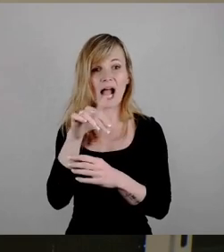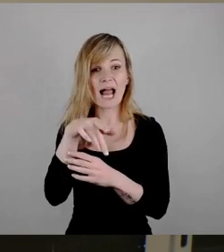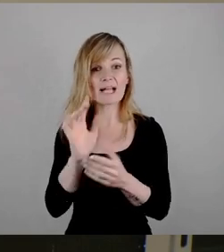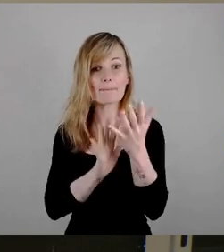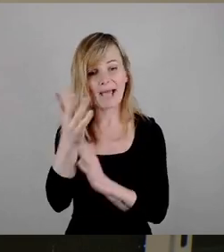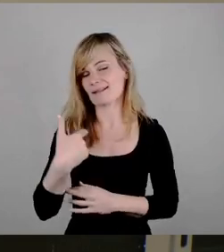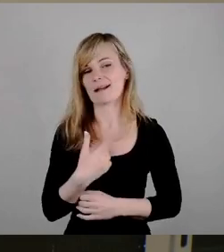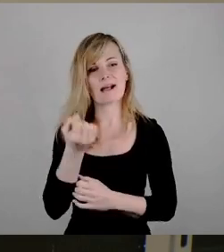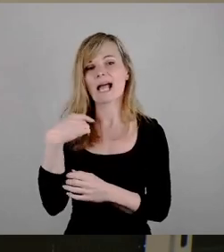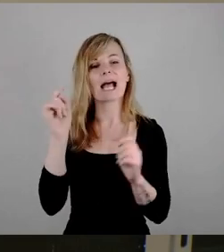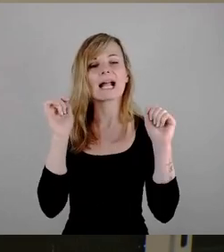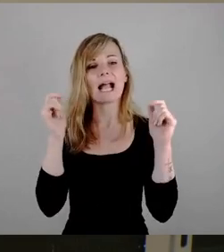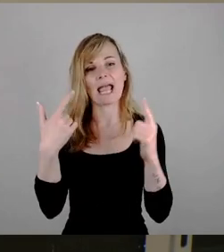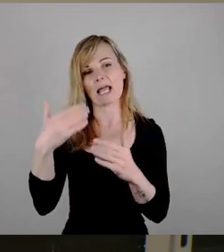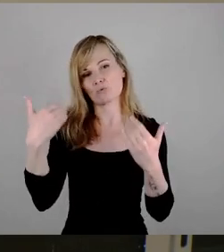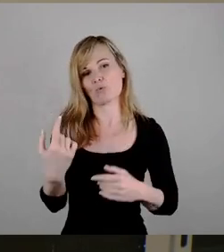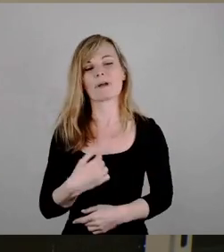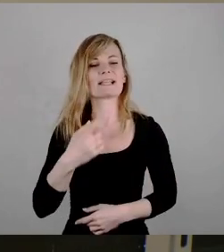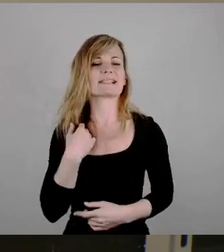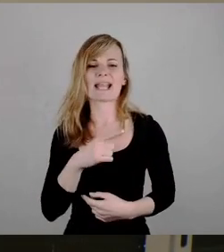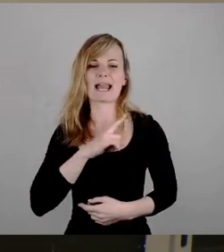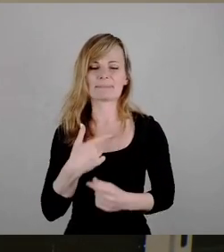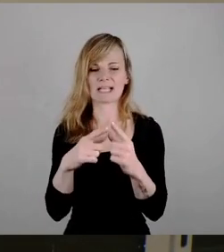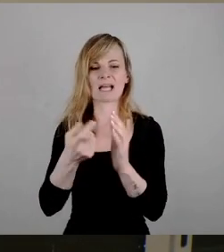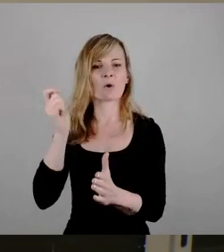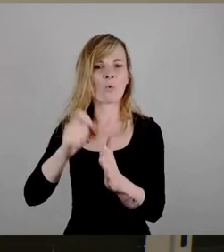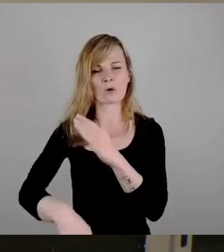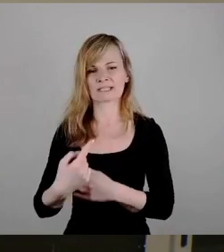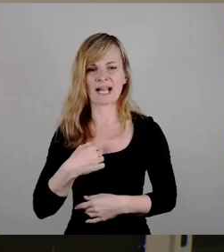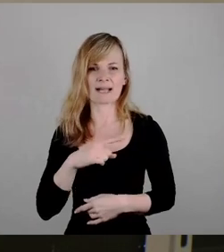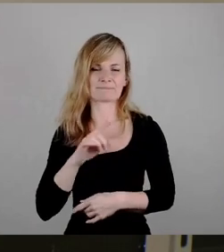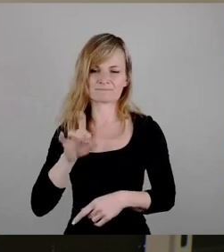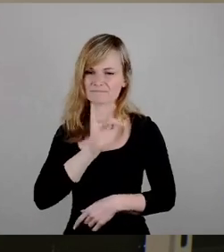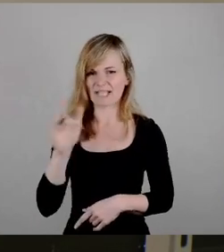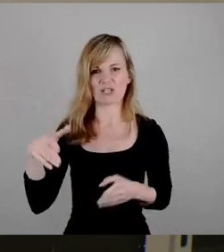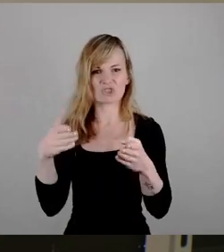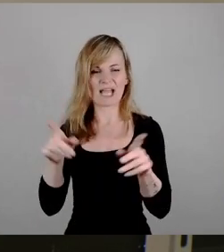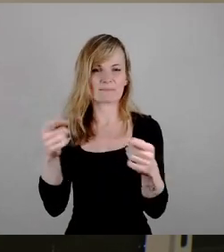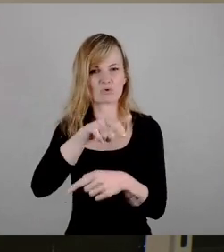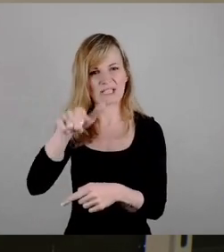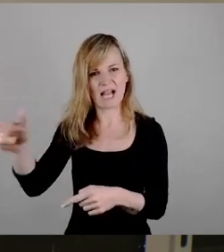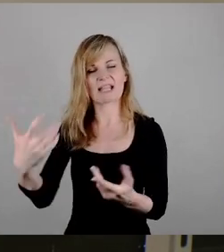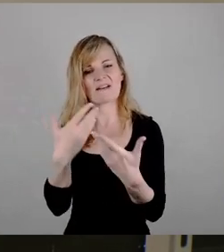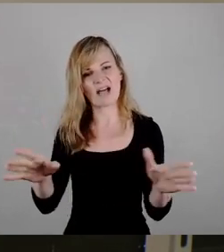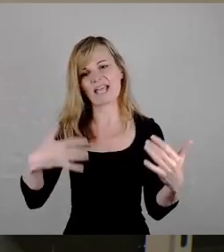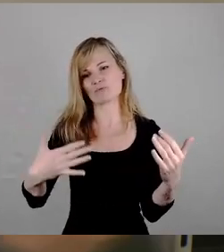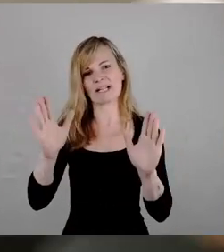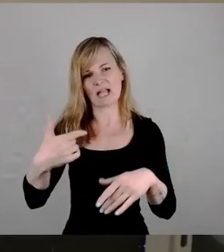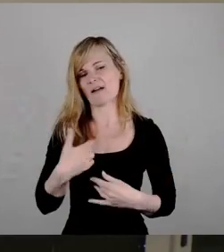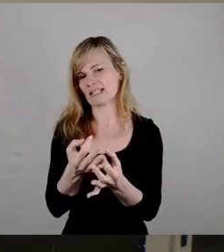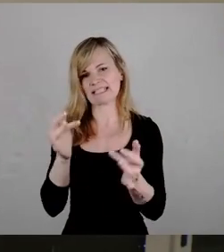Geiler Typ, so wie ich auch nichts dagegen habe, dass Straßenmusikantinnen und Straßenmusikanten in dieser Stadt frei spielen. Vielen Dank.